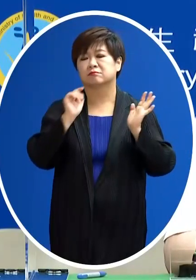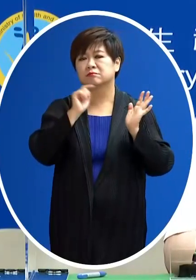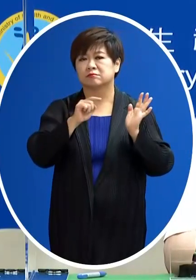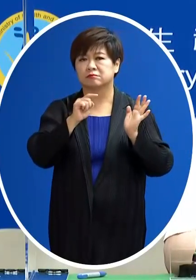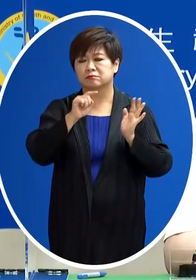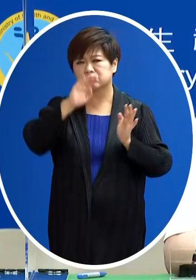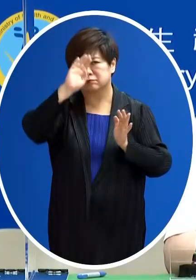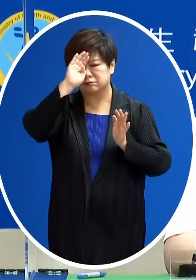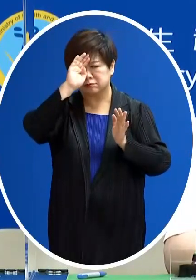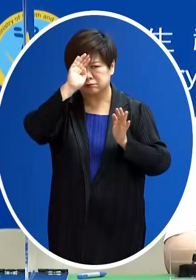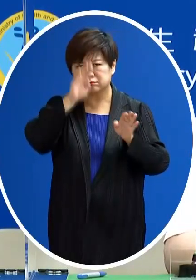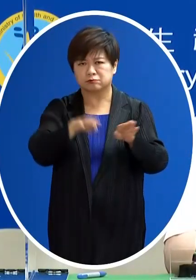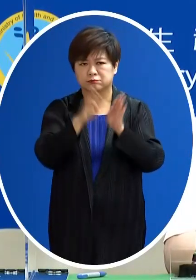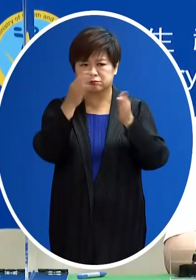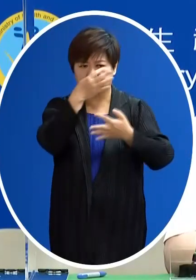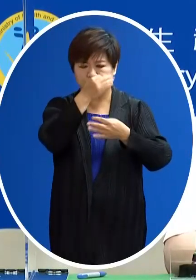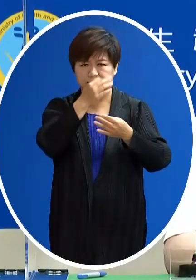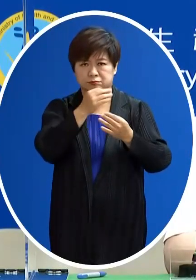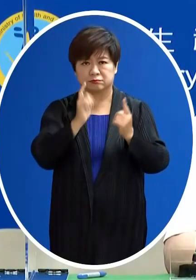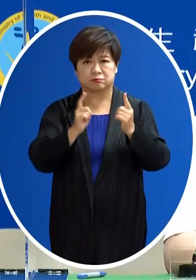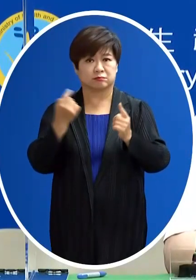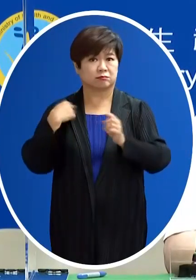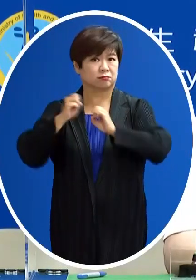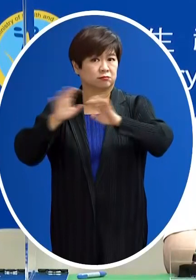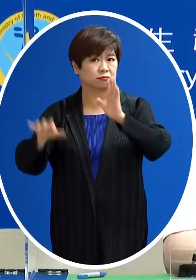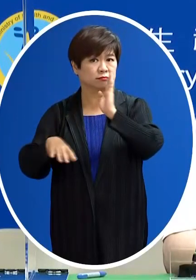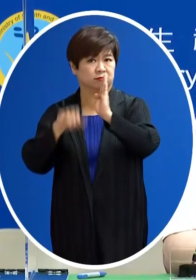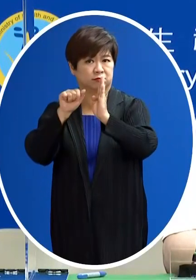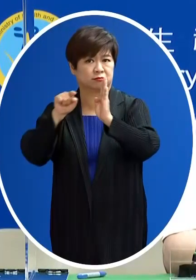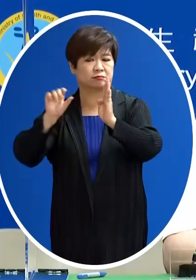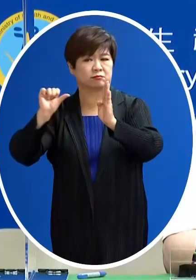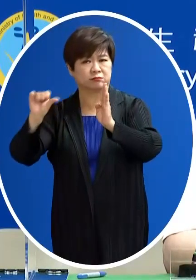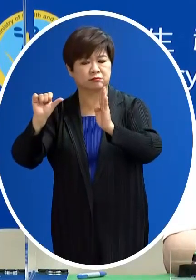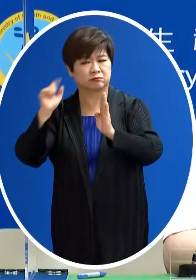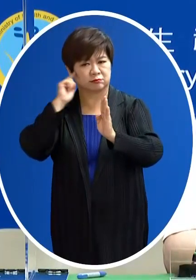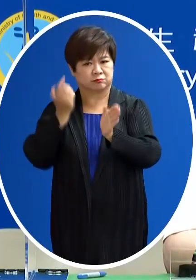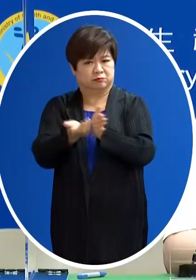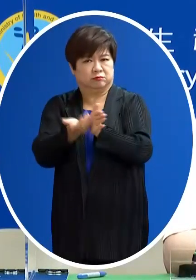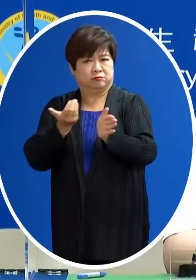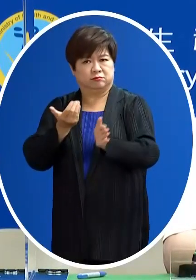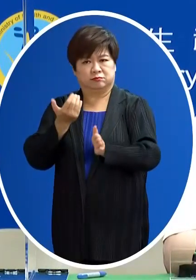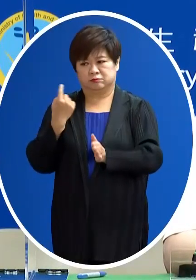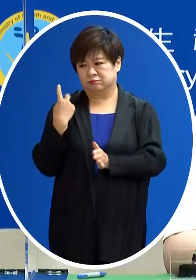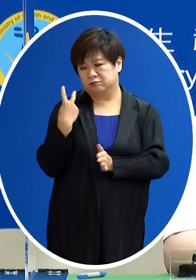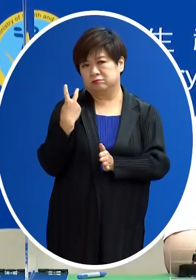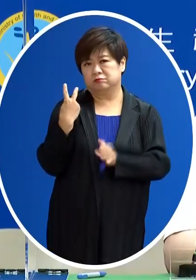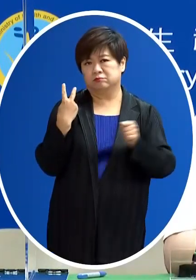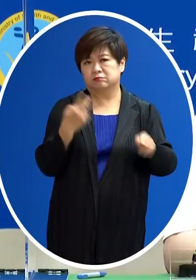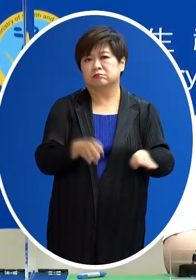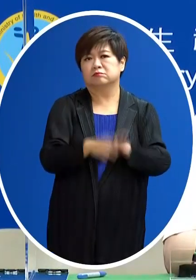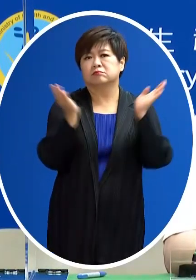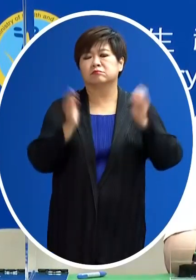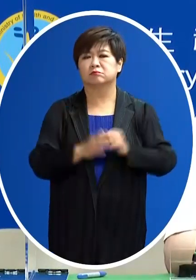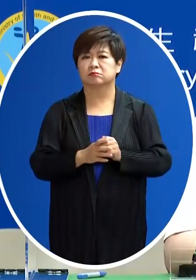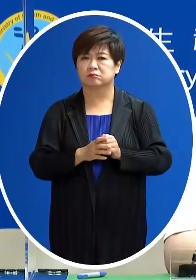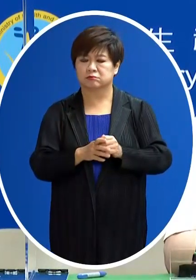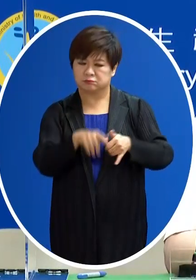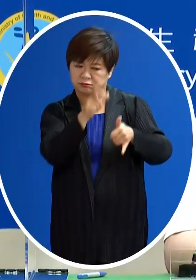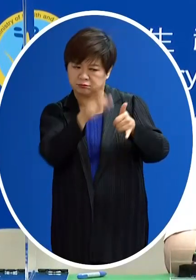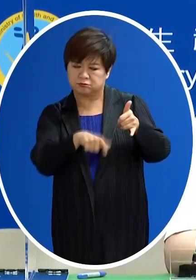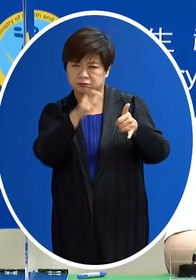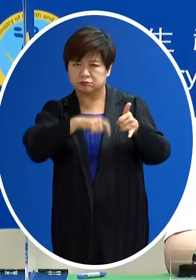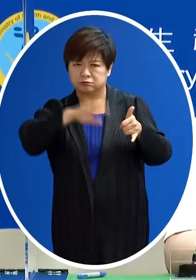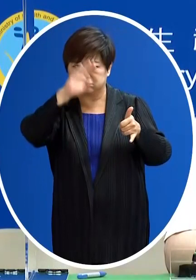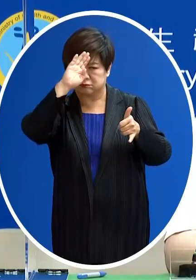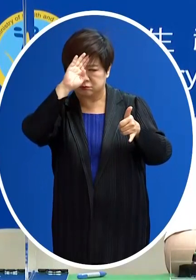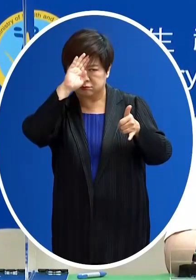發病日比這個昨天公佈的畢業點五的個案來的早兩天不過因為這個小朋友的疫調看起來發病前兩